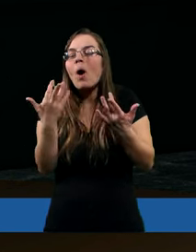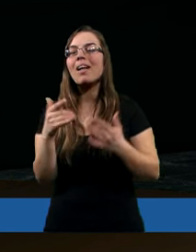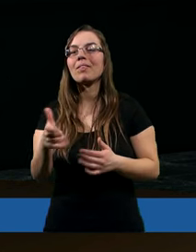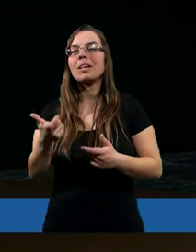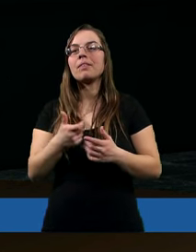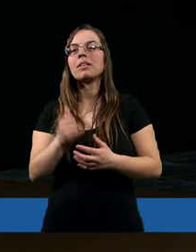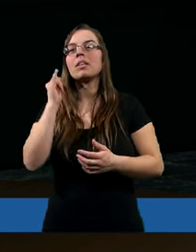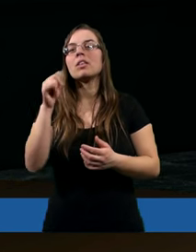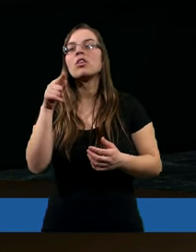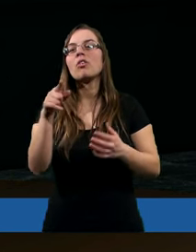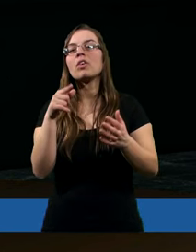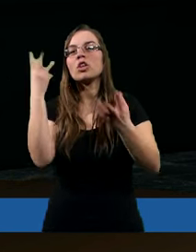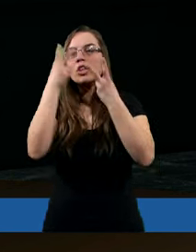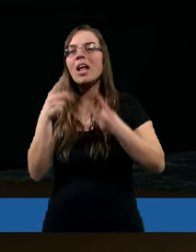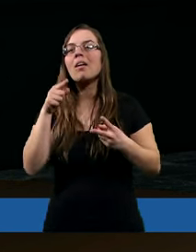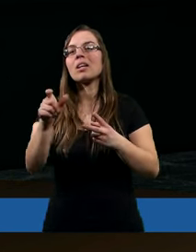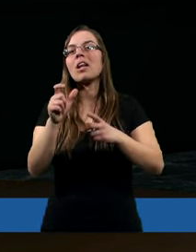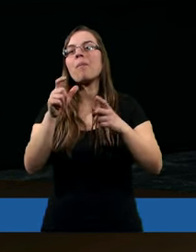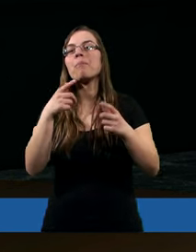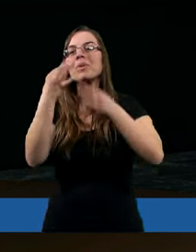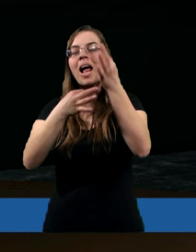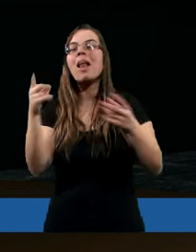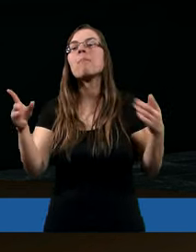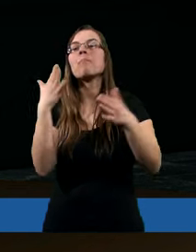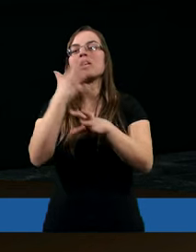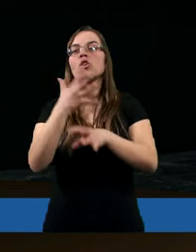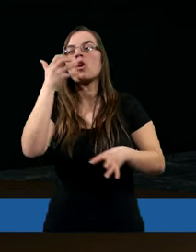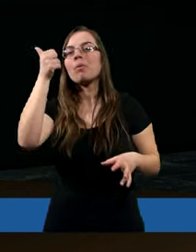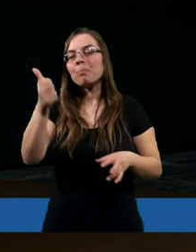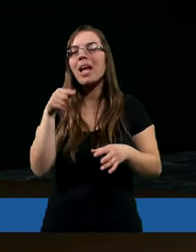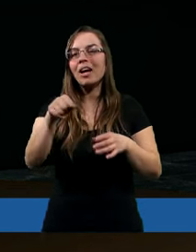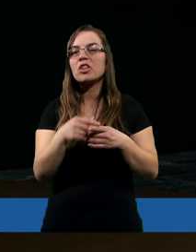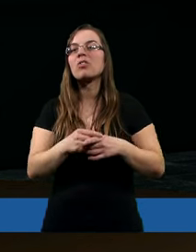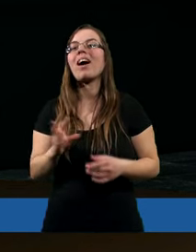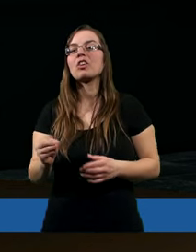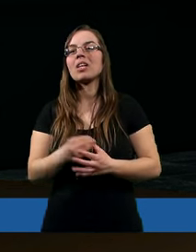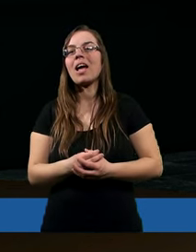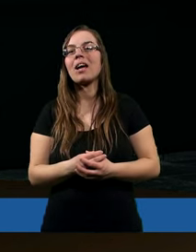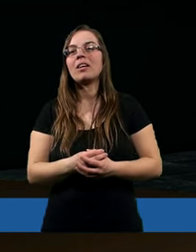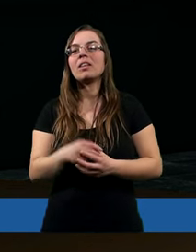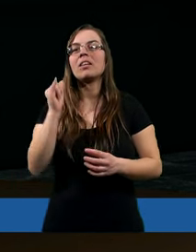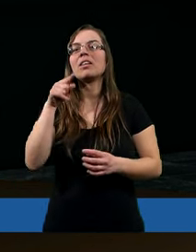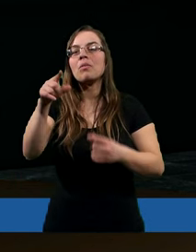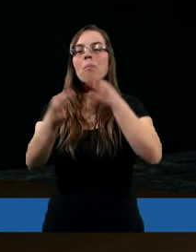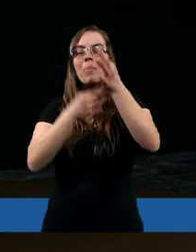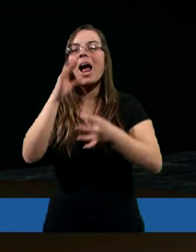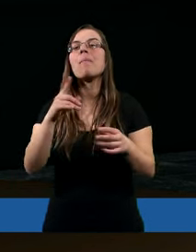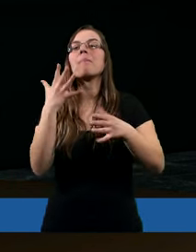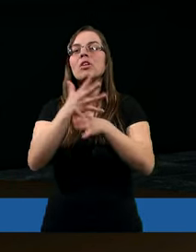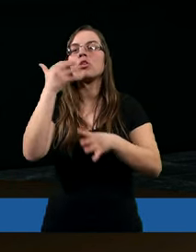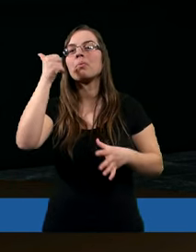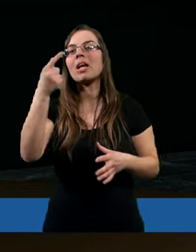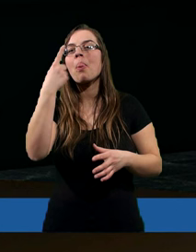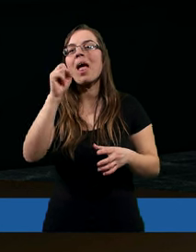i dzisiaj właśnie czytałem ten Psalm 51 i w Psalmie 51